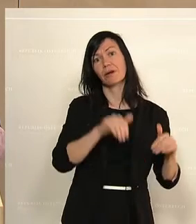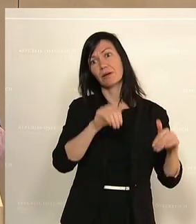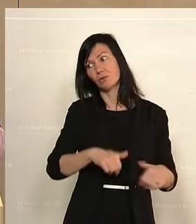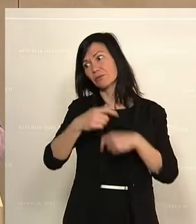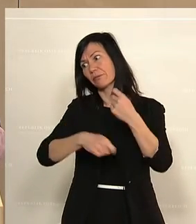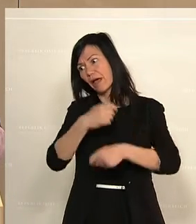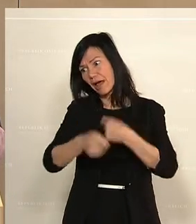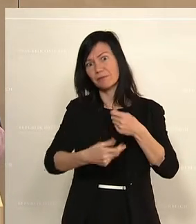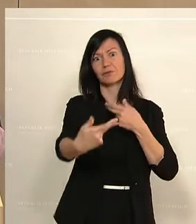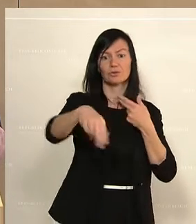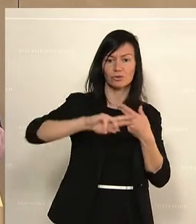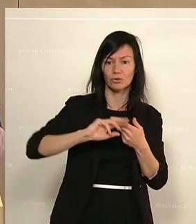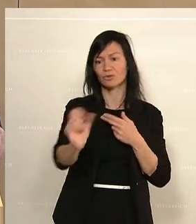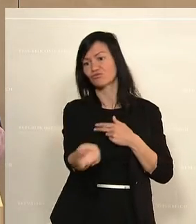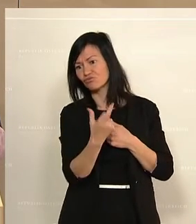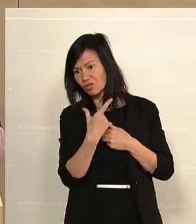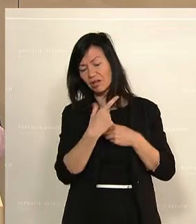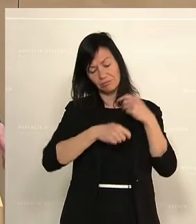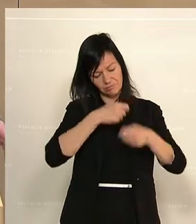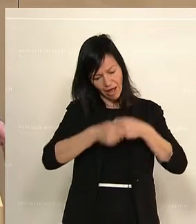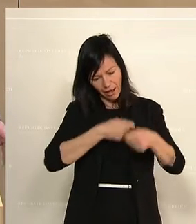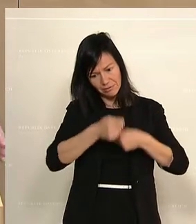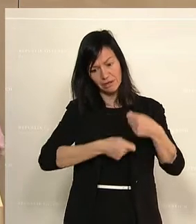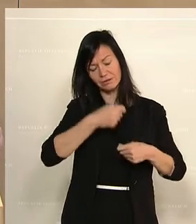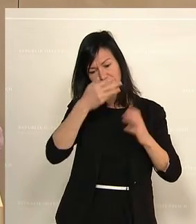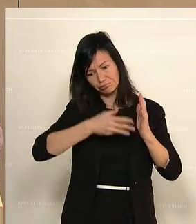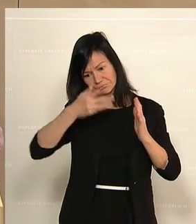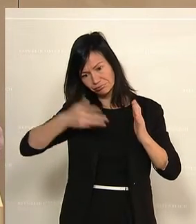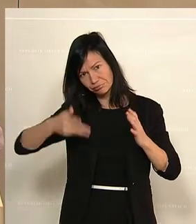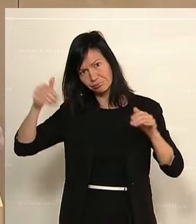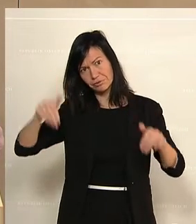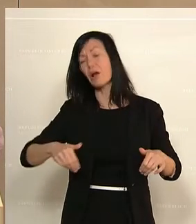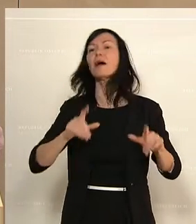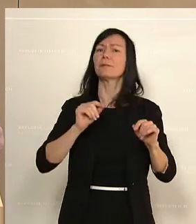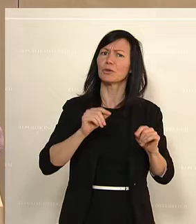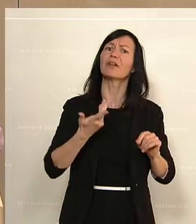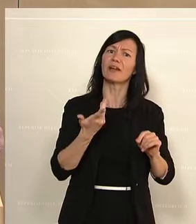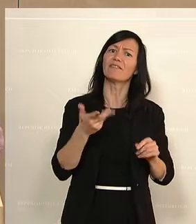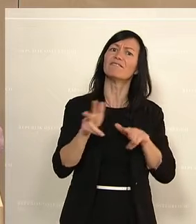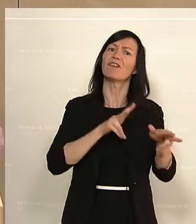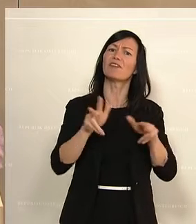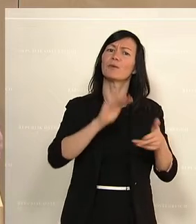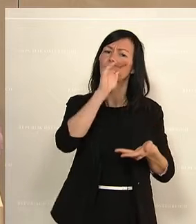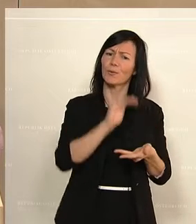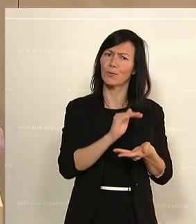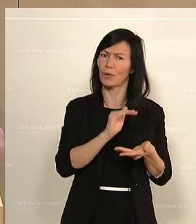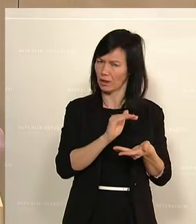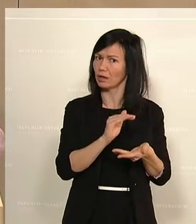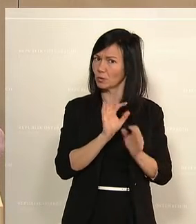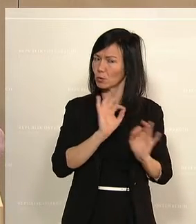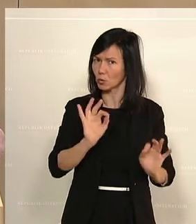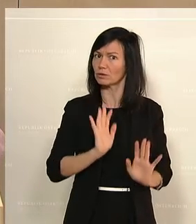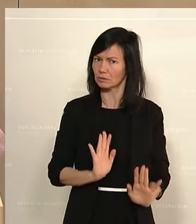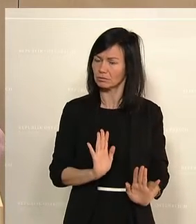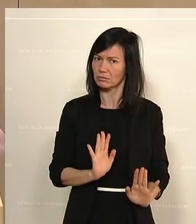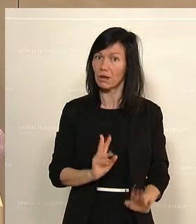bearbeitet werden müssen. Also im Grunde einmal eine gute Sache. Wenn wir uns aber an die